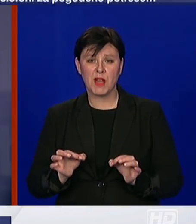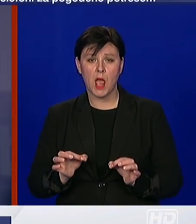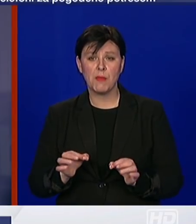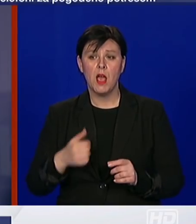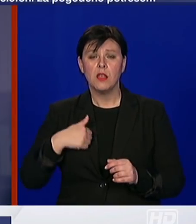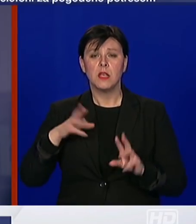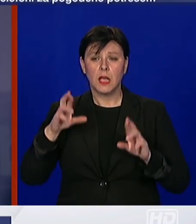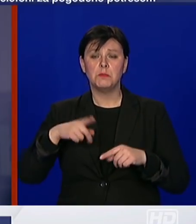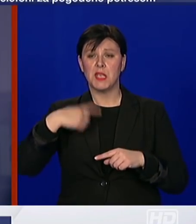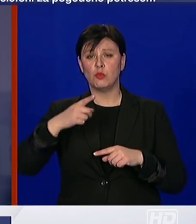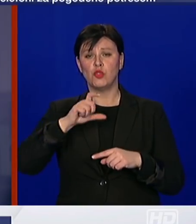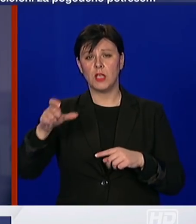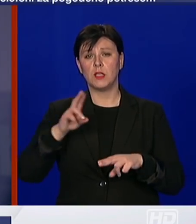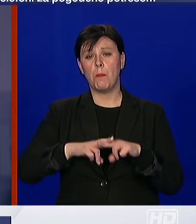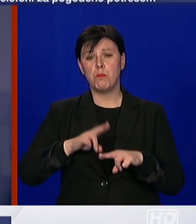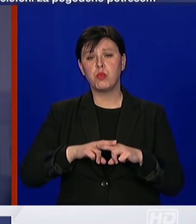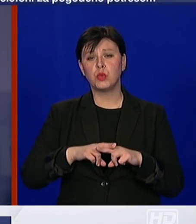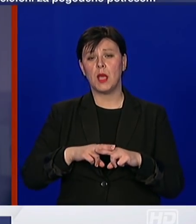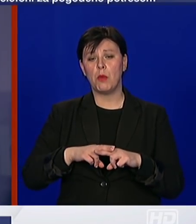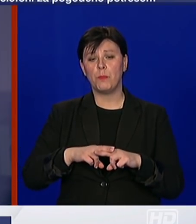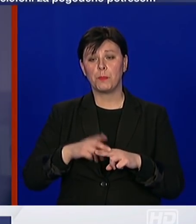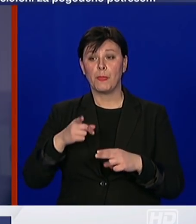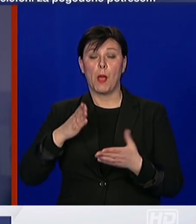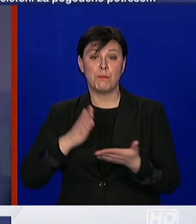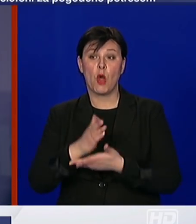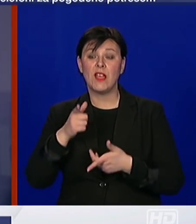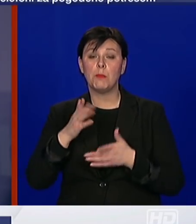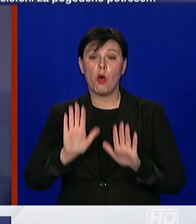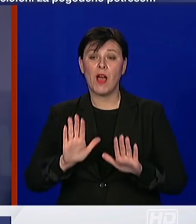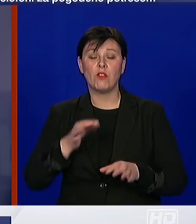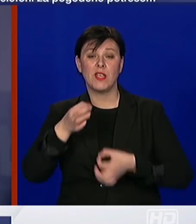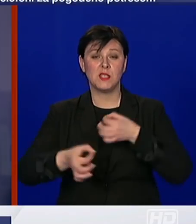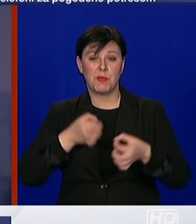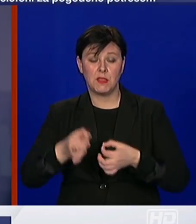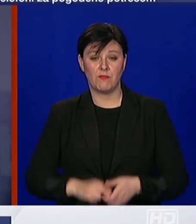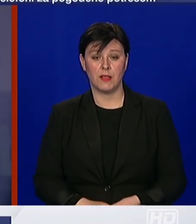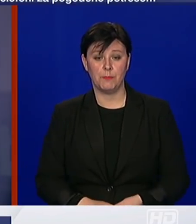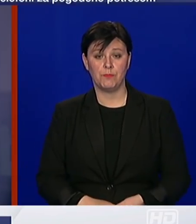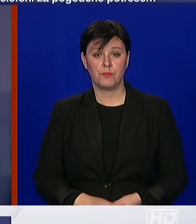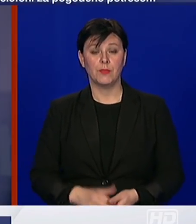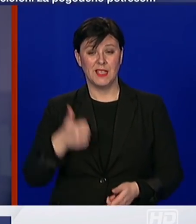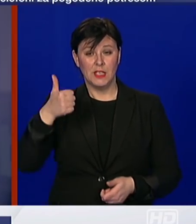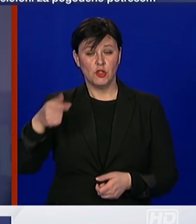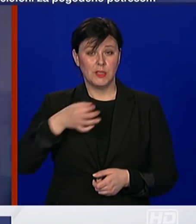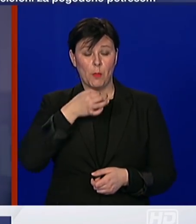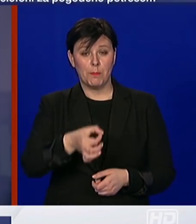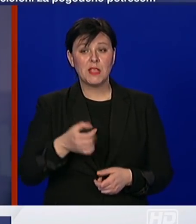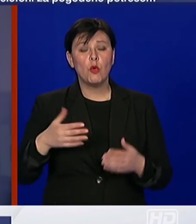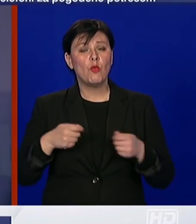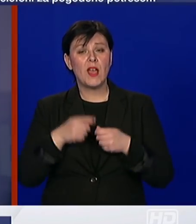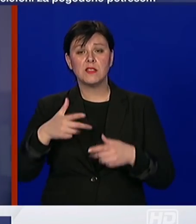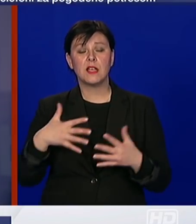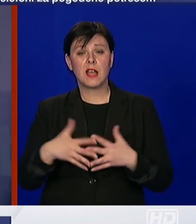idući tjedan već imati neke mogućnosti da provedemo jedno takvo ispitivanje. Hvala, još jedno pitanje vezimo za grad Zagreb.